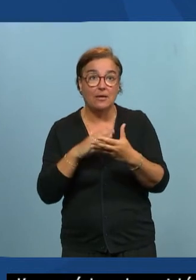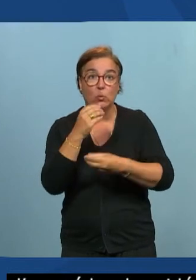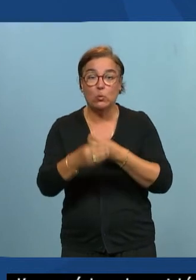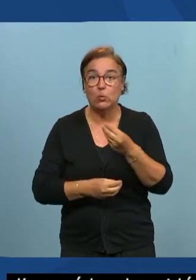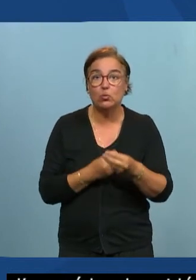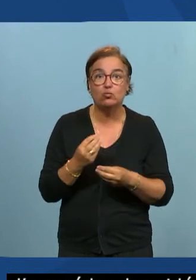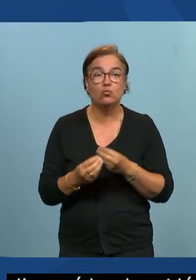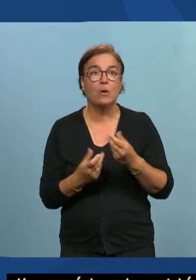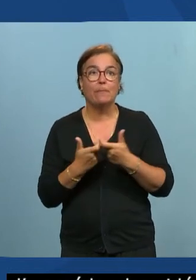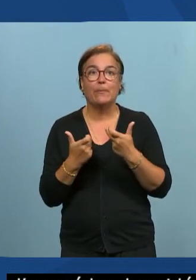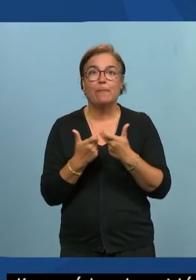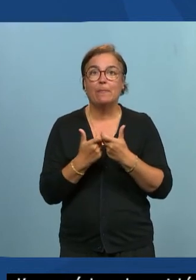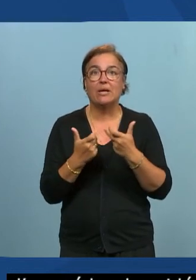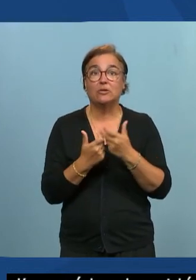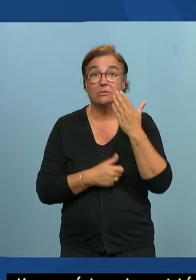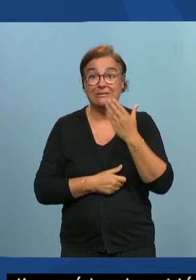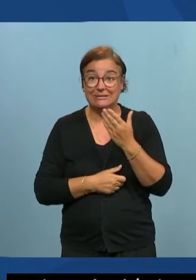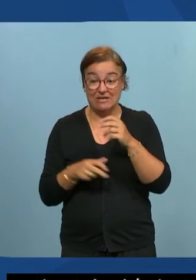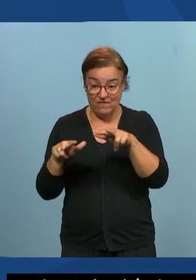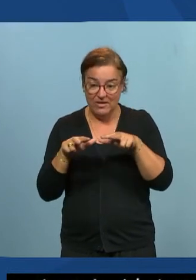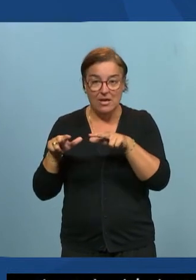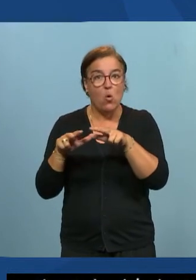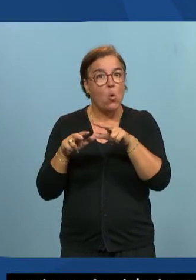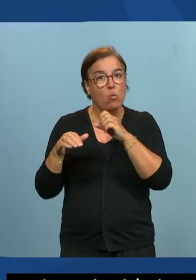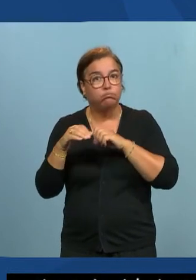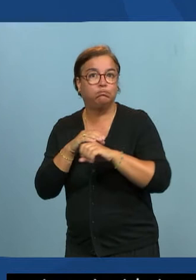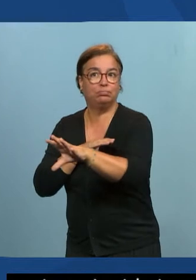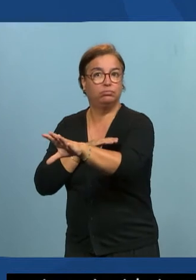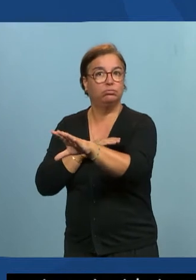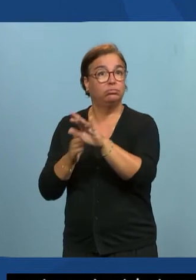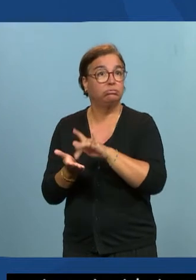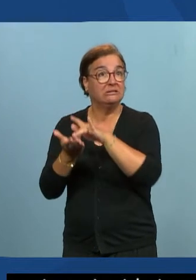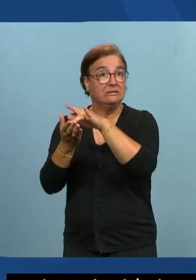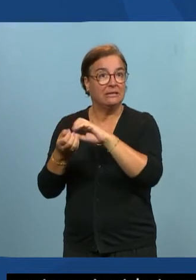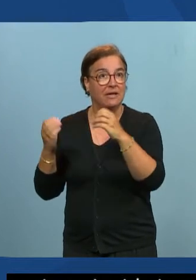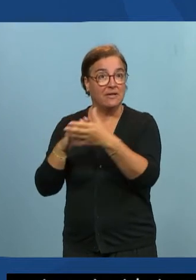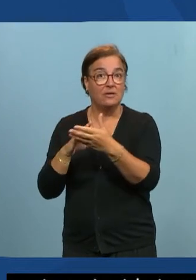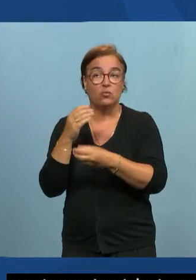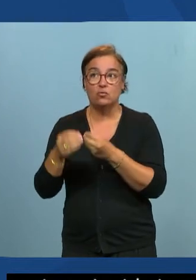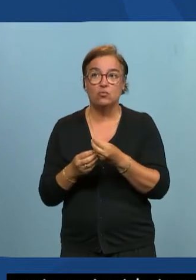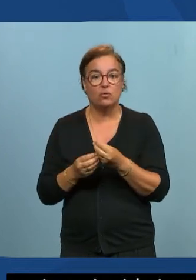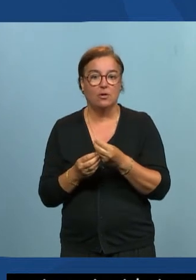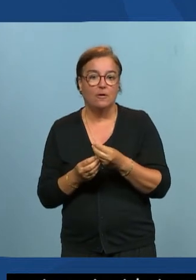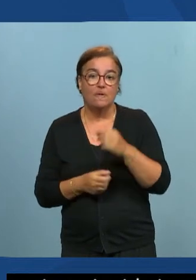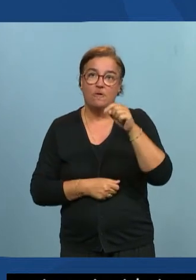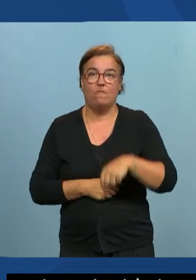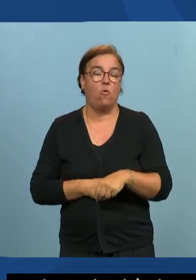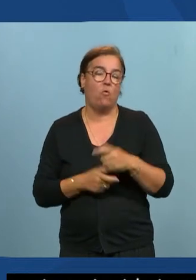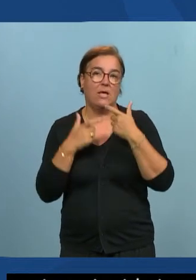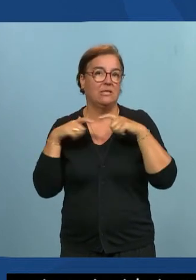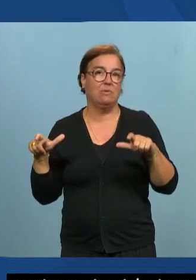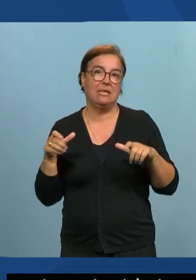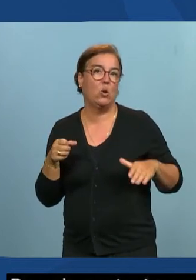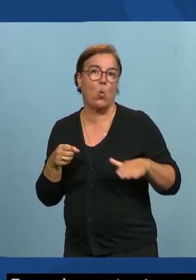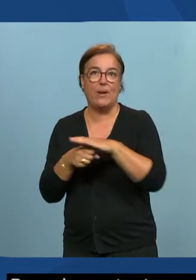vous mettez en ligne une vidéo dans un test professionnel ou un podcast il est nécessaire de les rendre accessibles